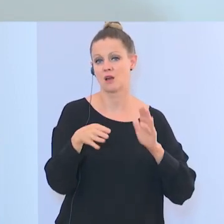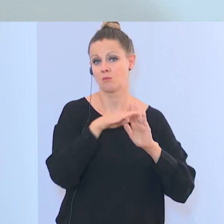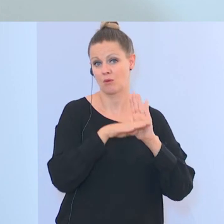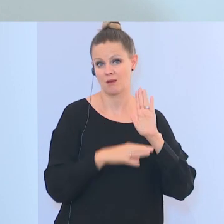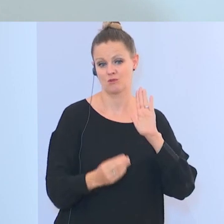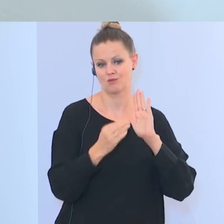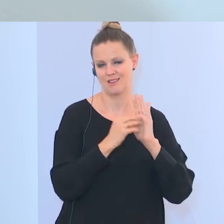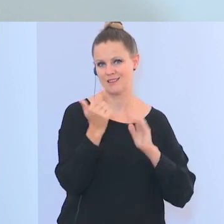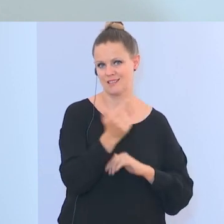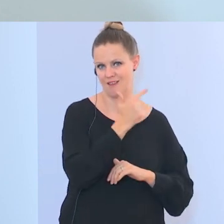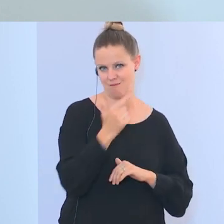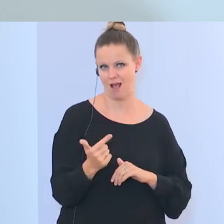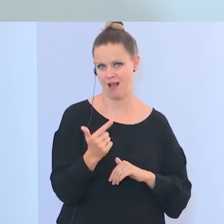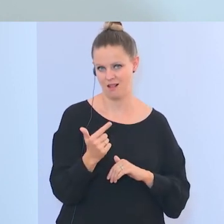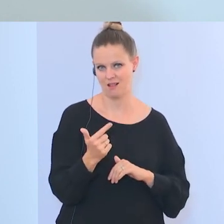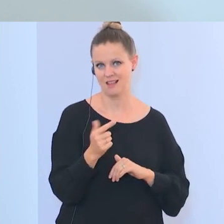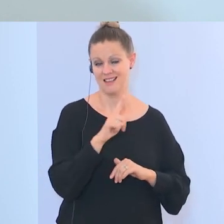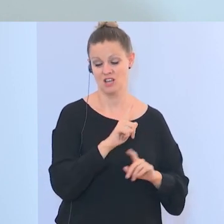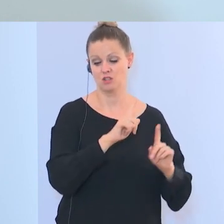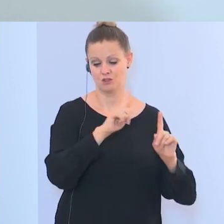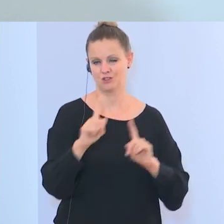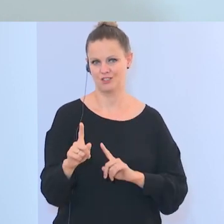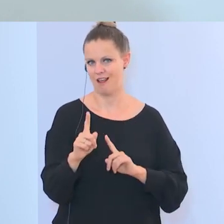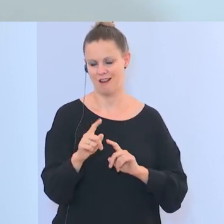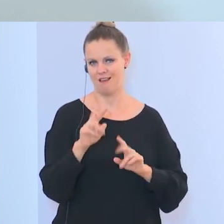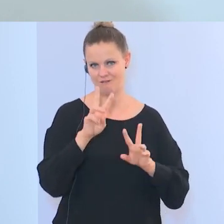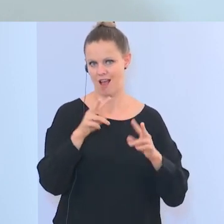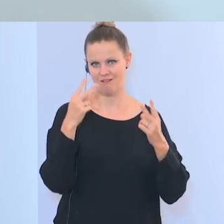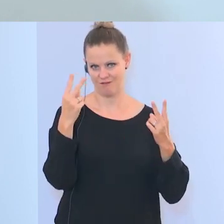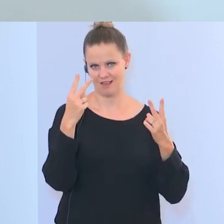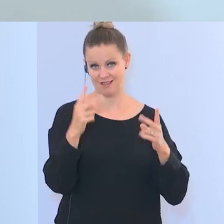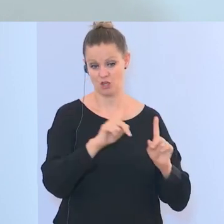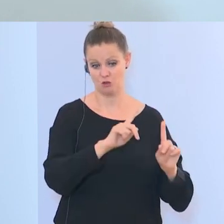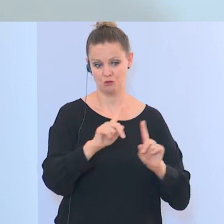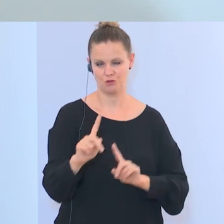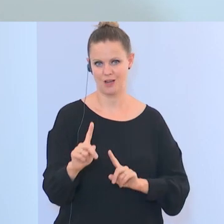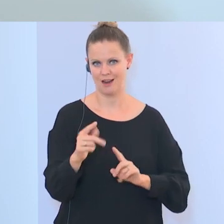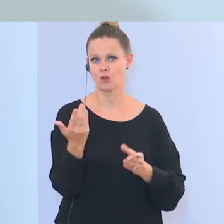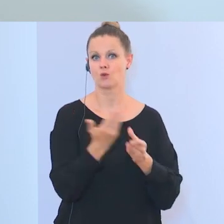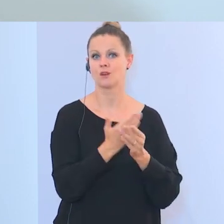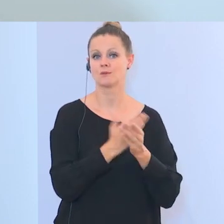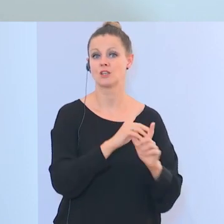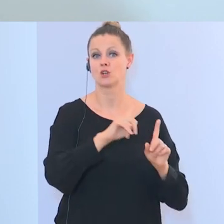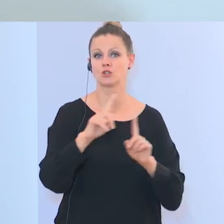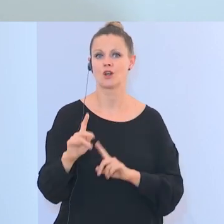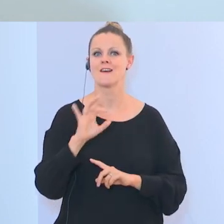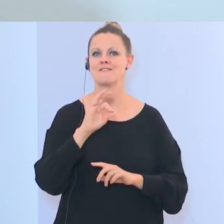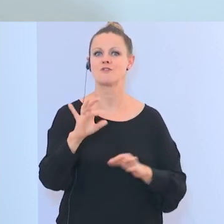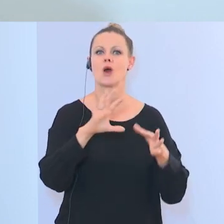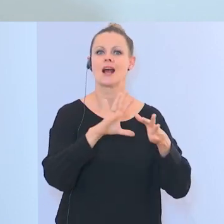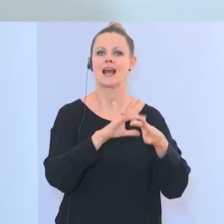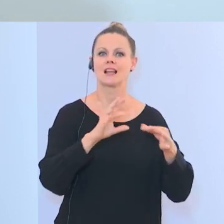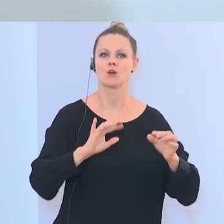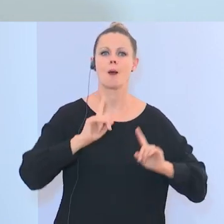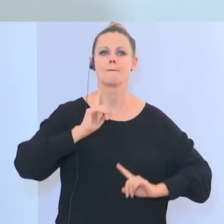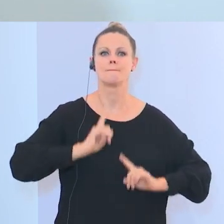Regierungsprogramm, um auch die Bedeutung dieser Stelle sichtbar zu machen. Es steht, dass die Stelle eine Dokumentationsstelle für den religiös